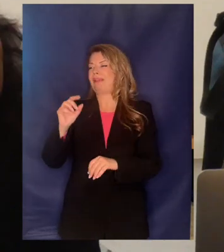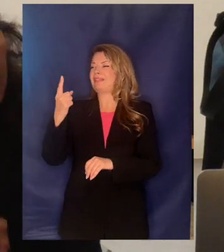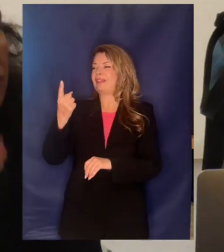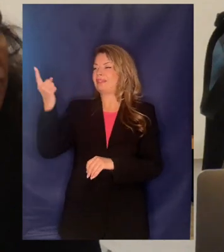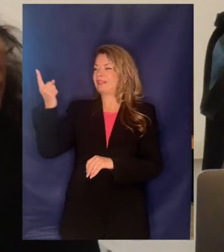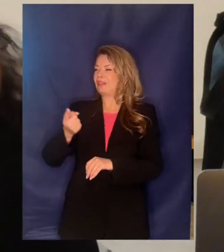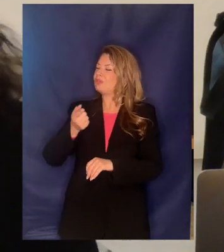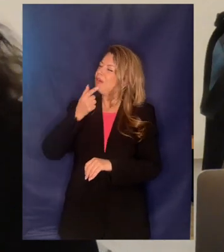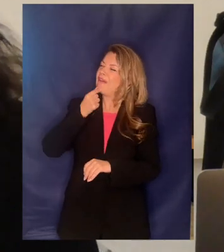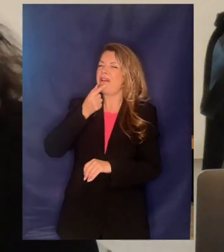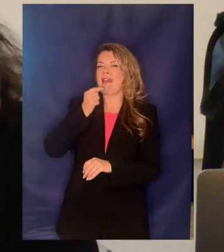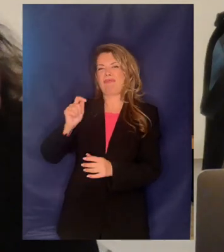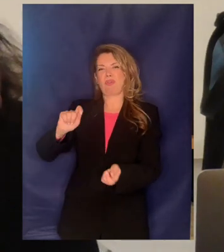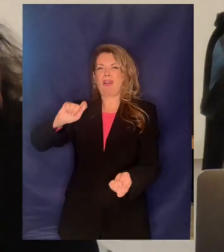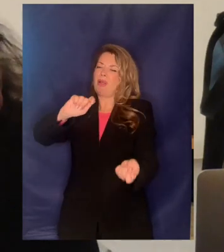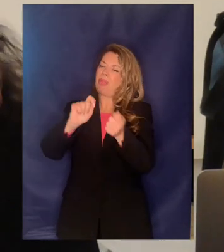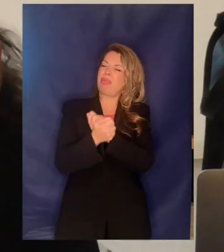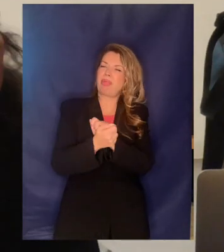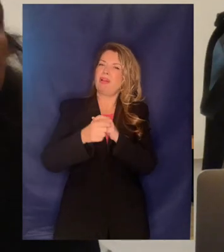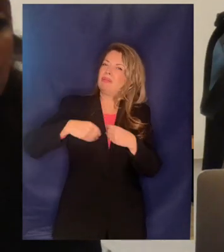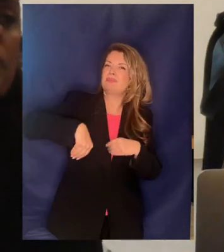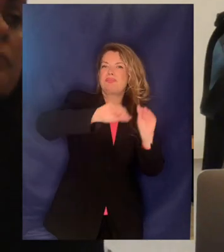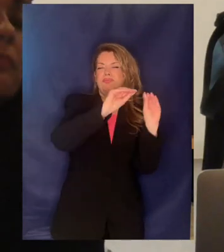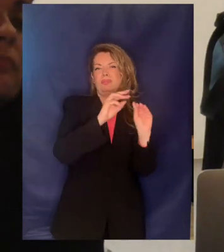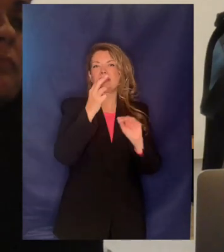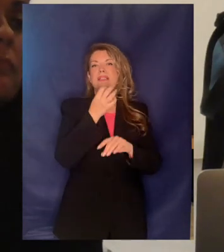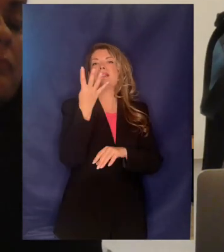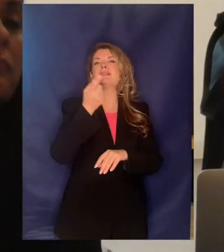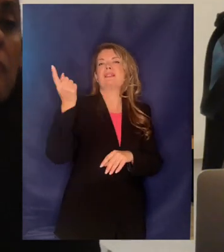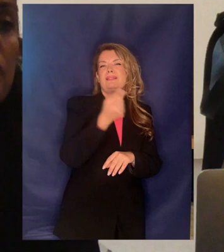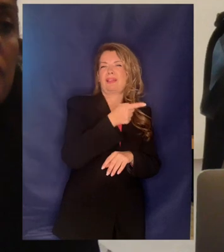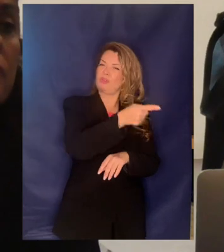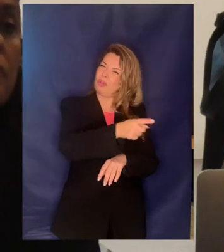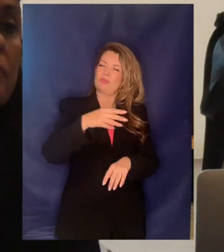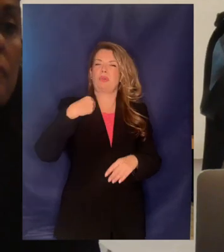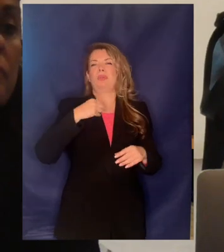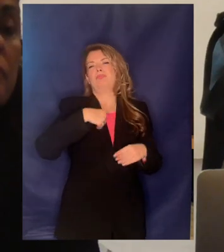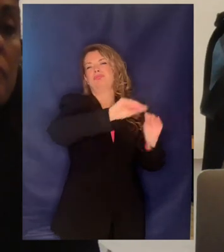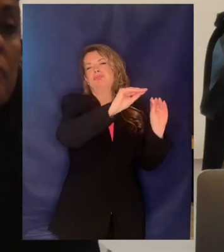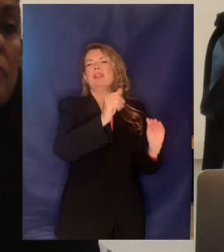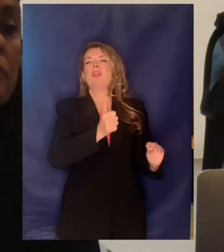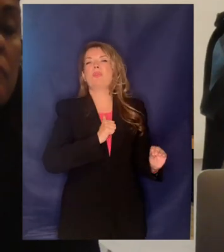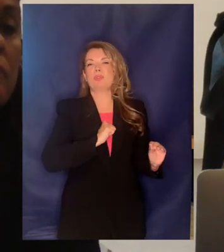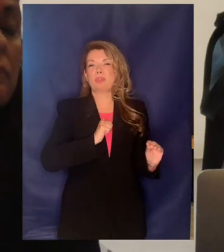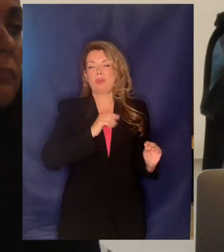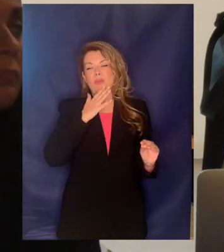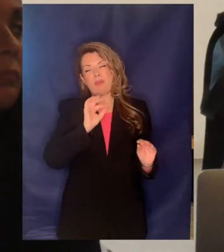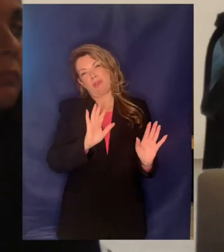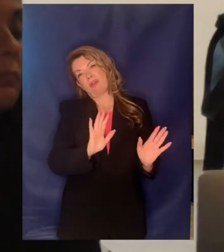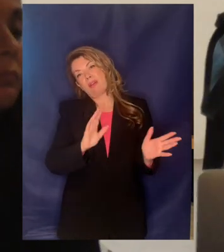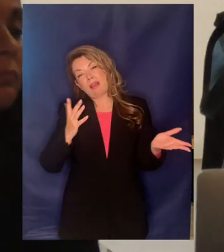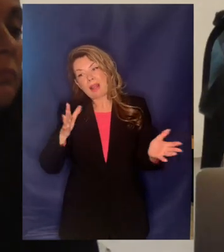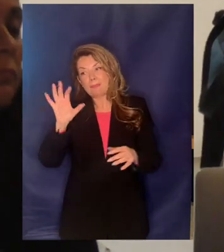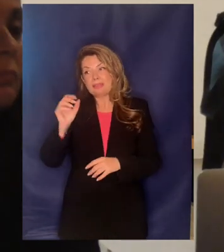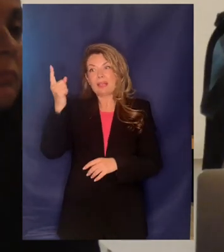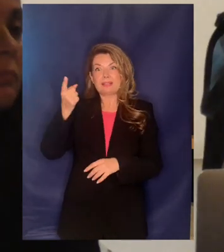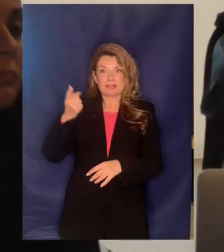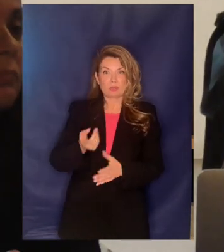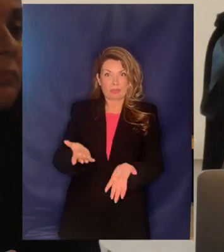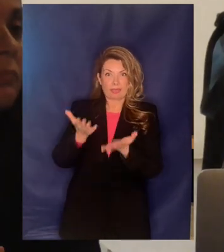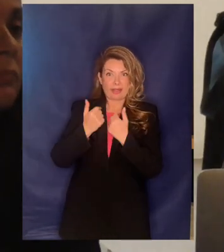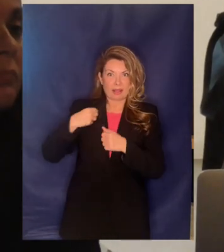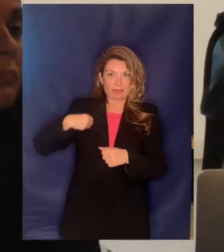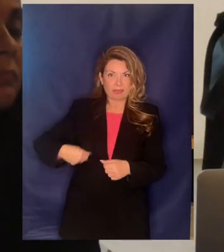34% να πούν ότι έχουμε την καταστατική μειοψηφία σαν δημόσιο όμως γνωρίζουμε ότι όταν δεν υπάρχει το 59%